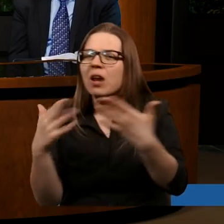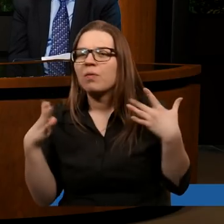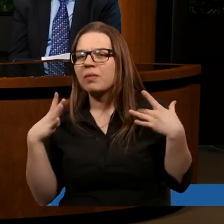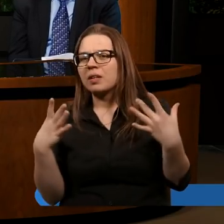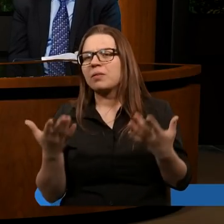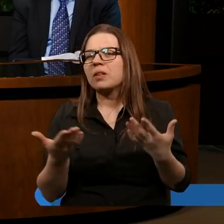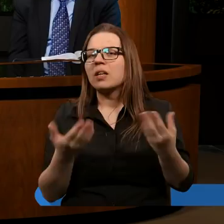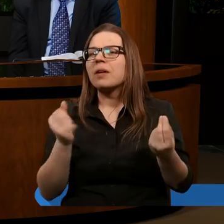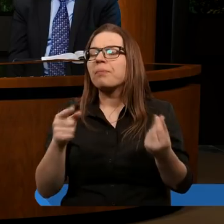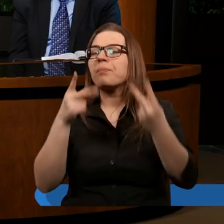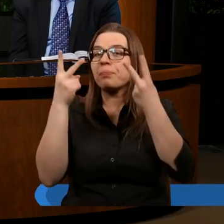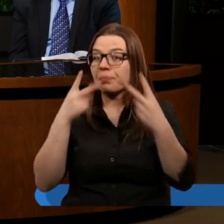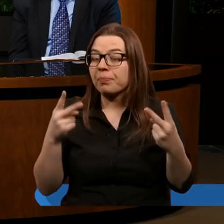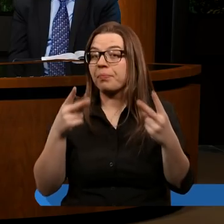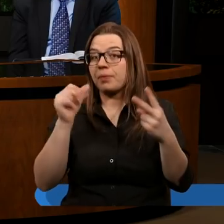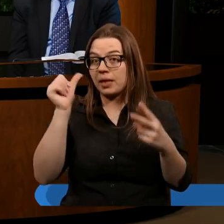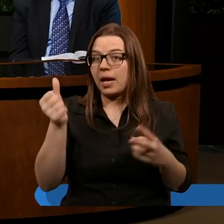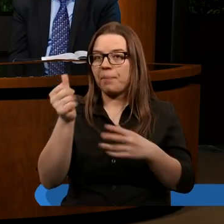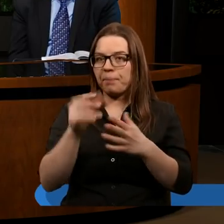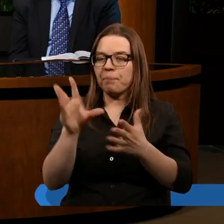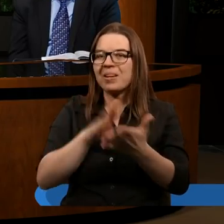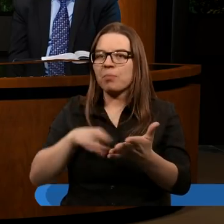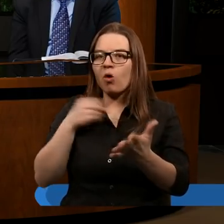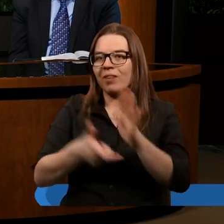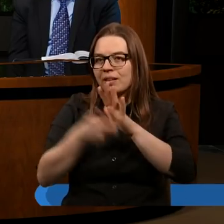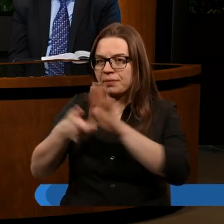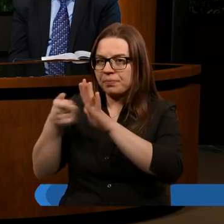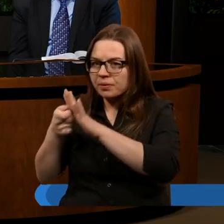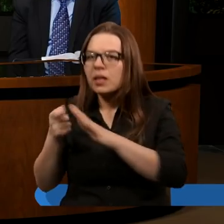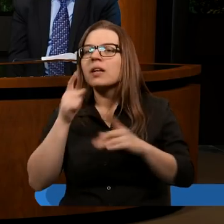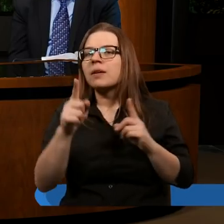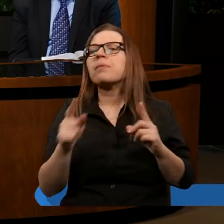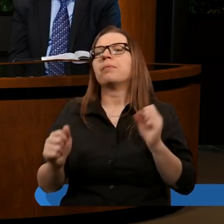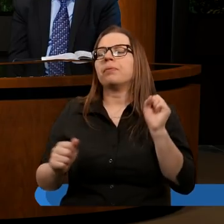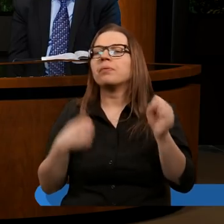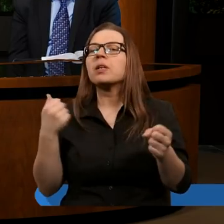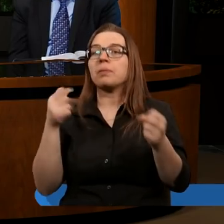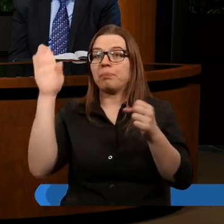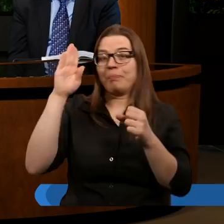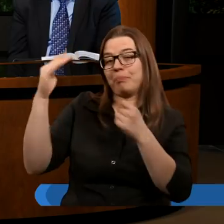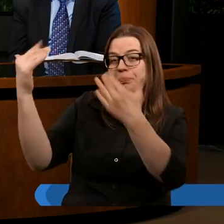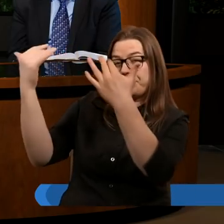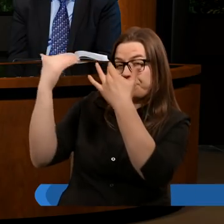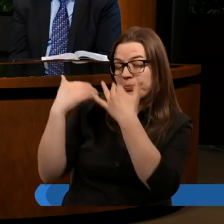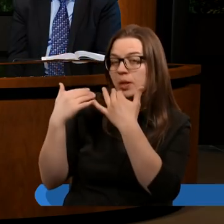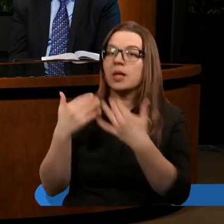Ale przeczytajmy najpierw tekst Pisma Świętego, a później z Bożą pomocą spróbujemy